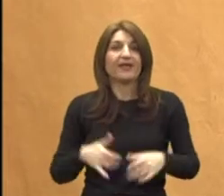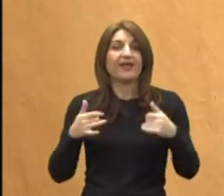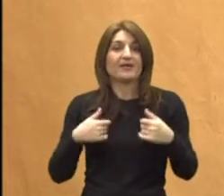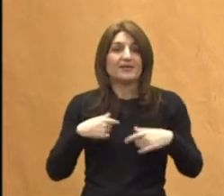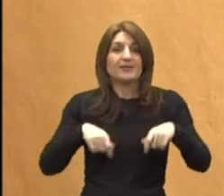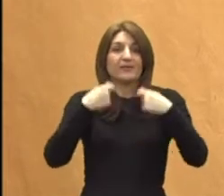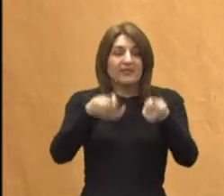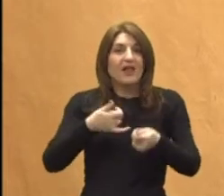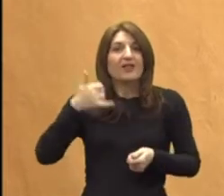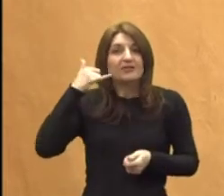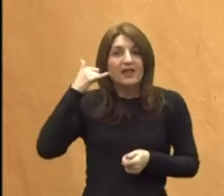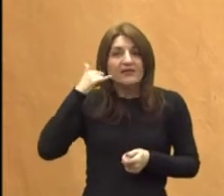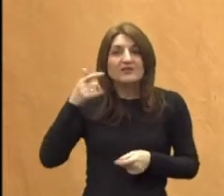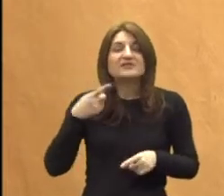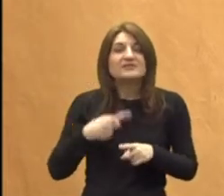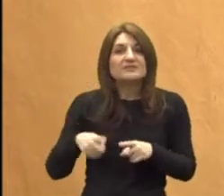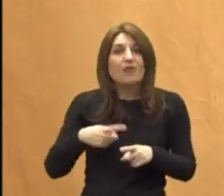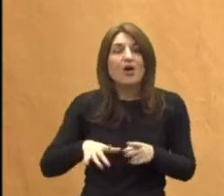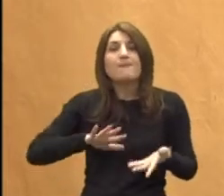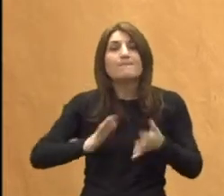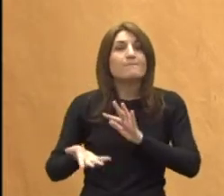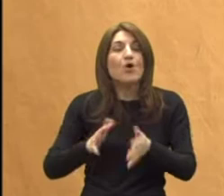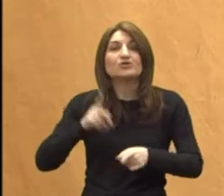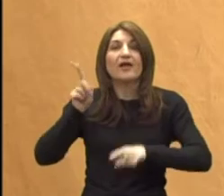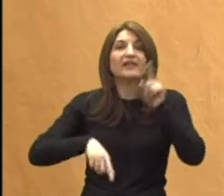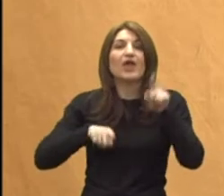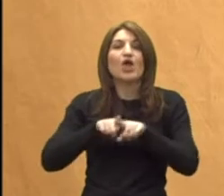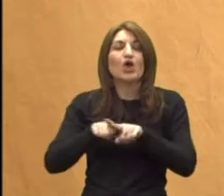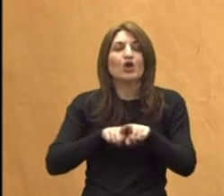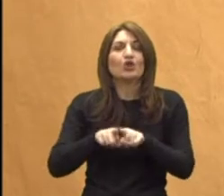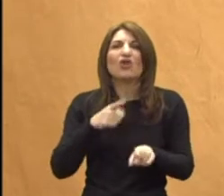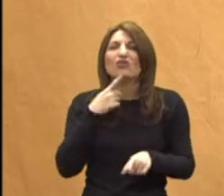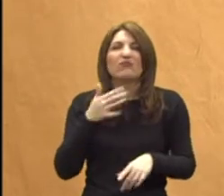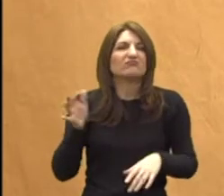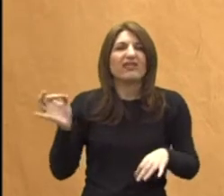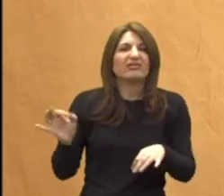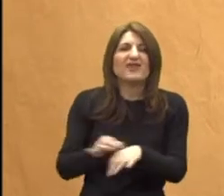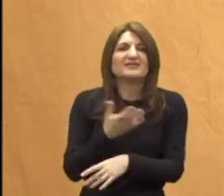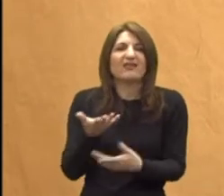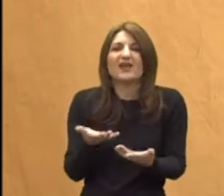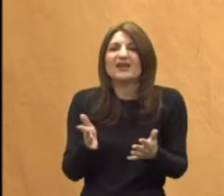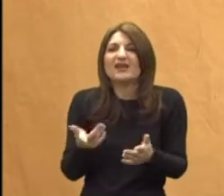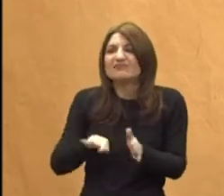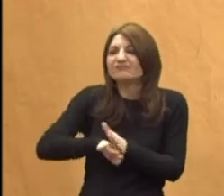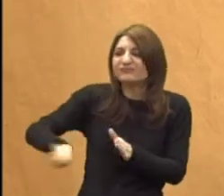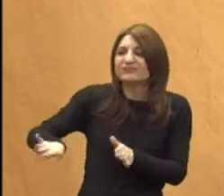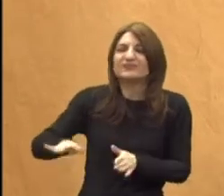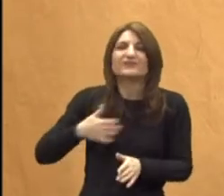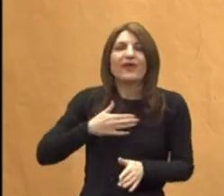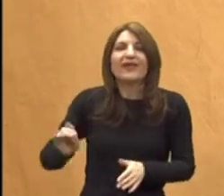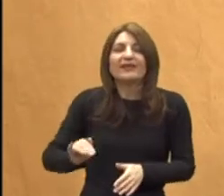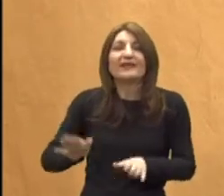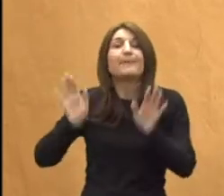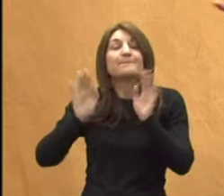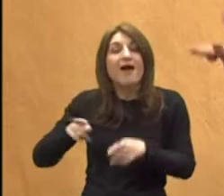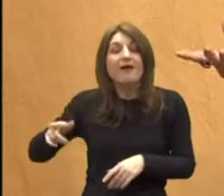zato da možda neki roditelj koji je nesretan, izdvojen sa svojim djetetom, ne zna što će, bar